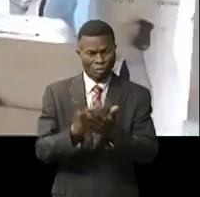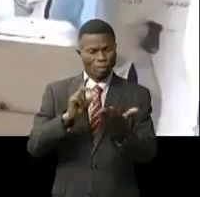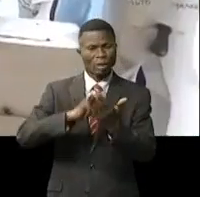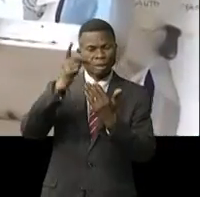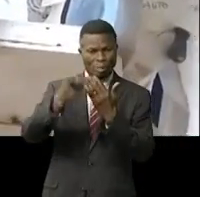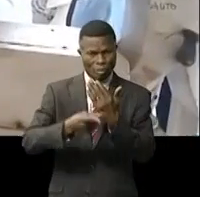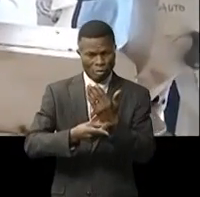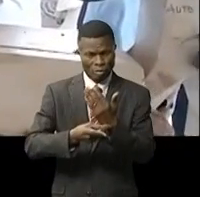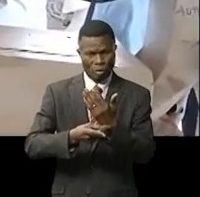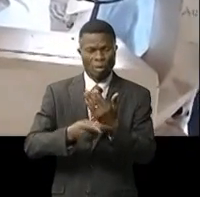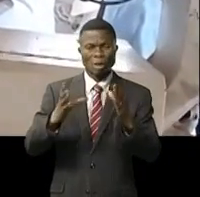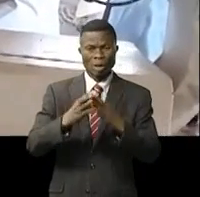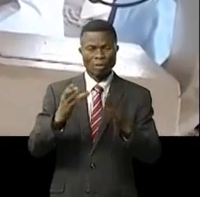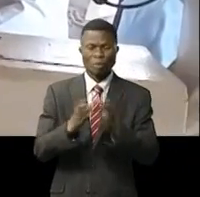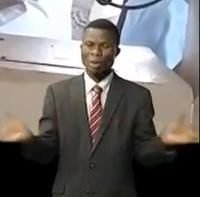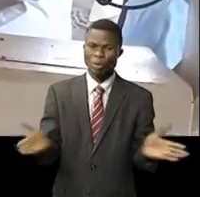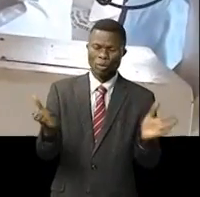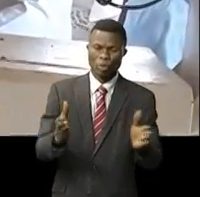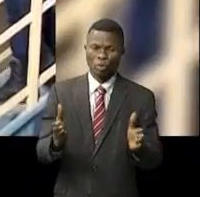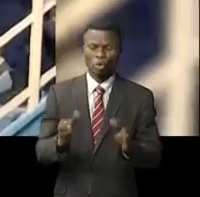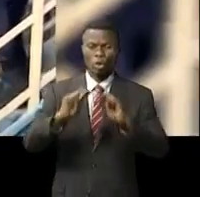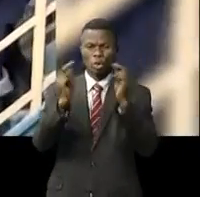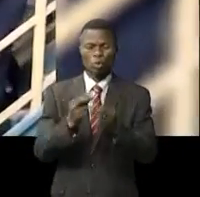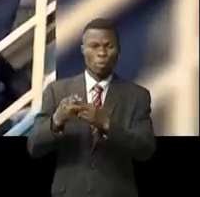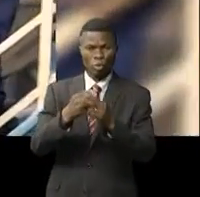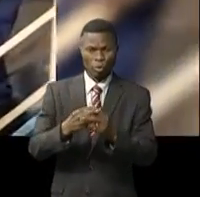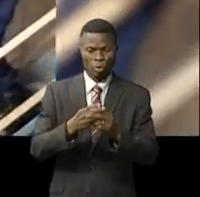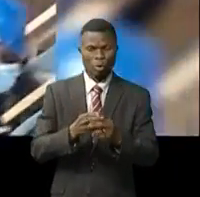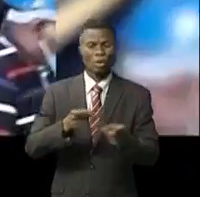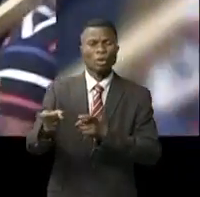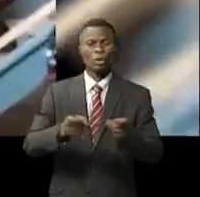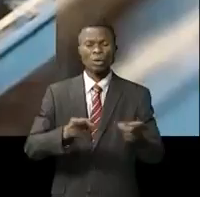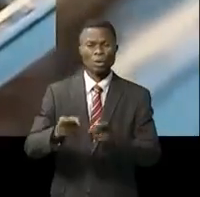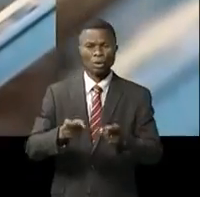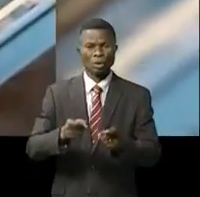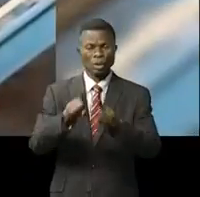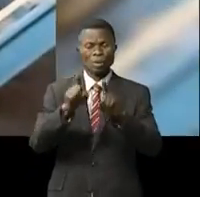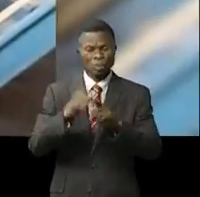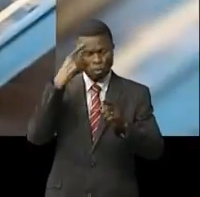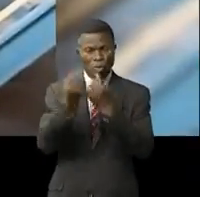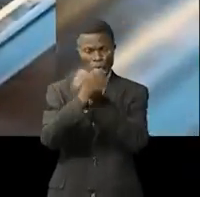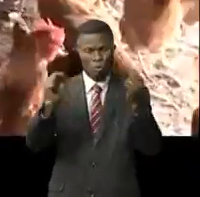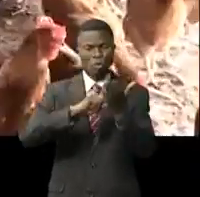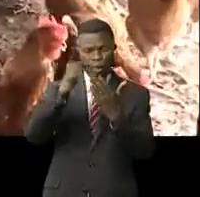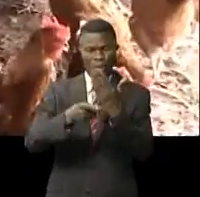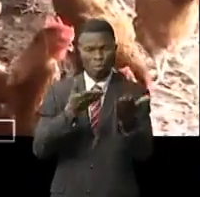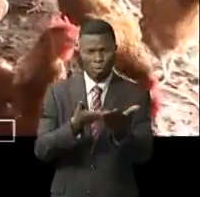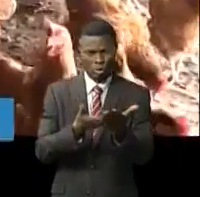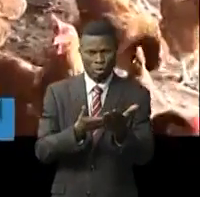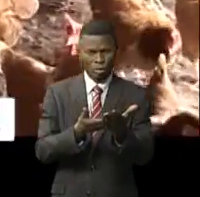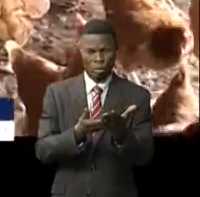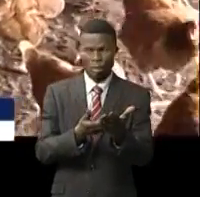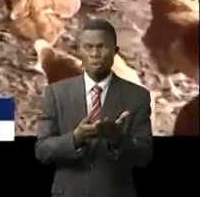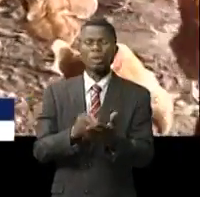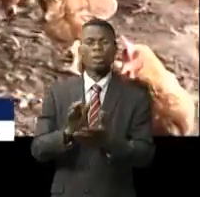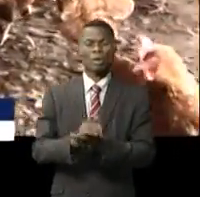programme avec à la clé le renforcement des structures de contrôle et de gestion pour tenter de sauver ce qui peut l'être. Faisant d'une